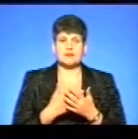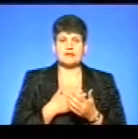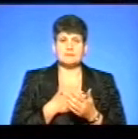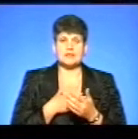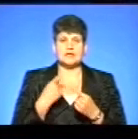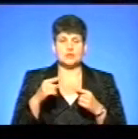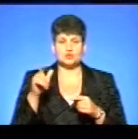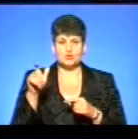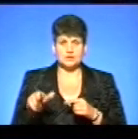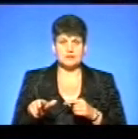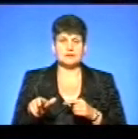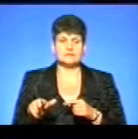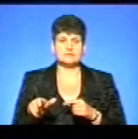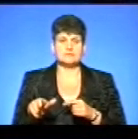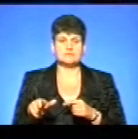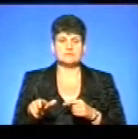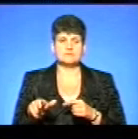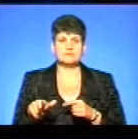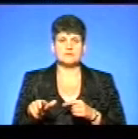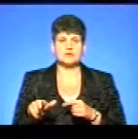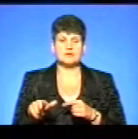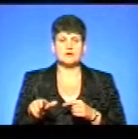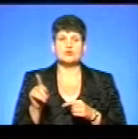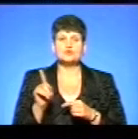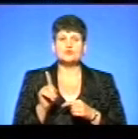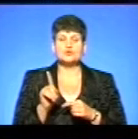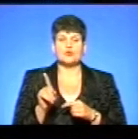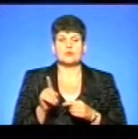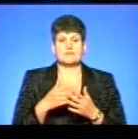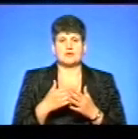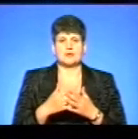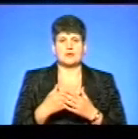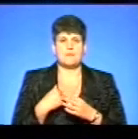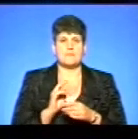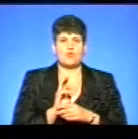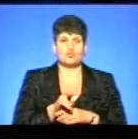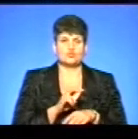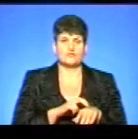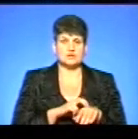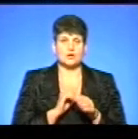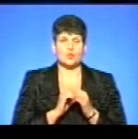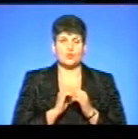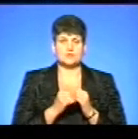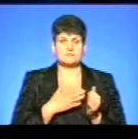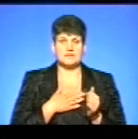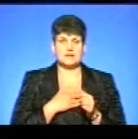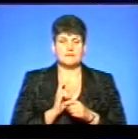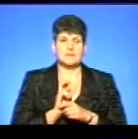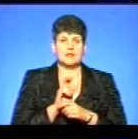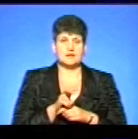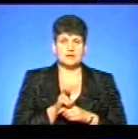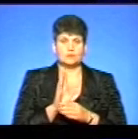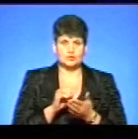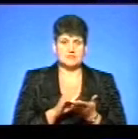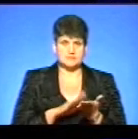іншої людини, я так кажу, мій приклад так на собі, що я приходжу до лікаря і кожний мій візит буде